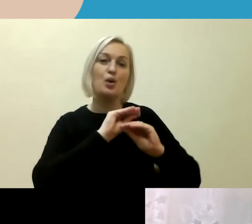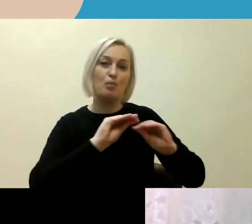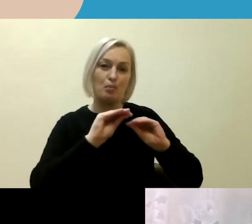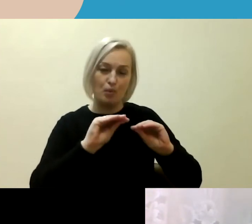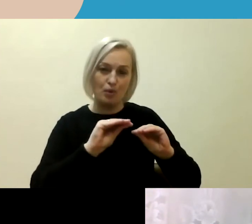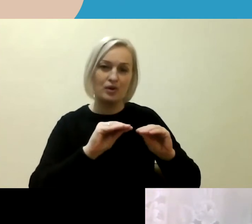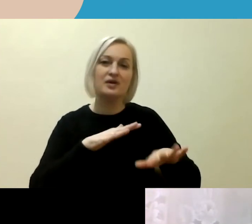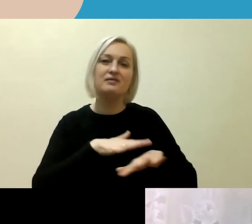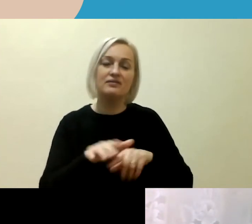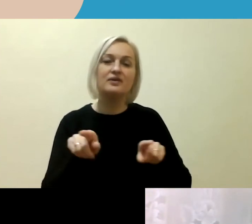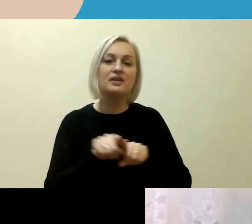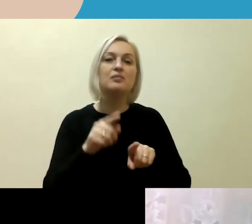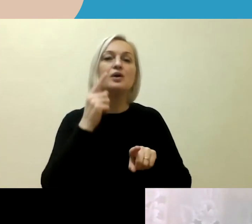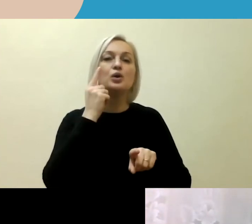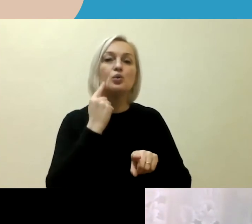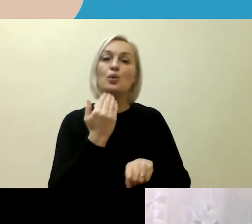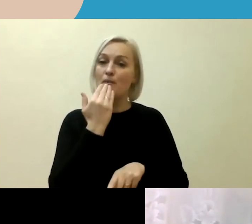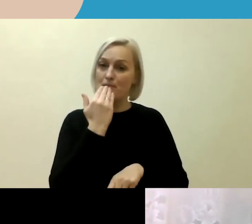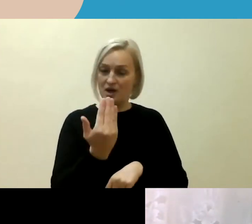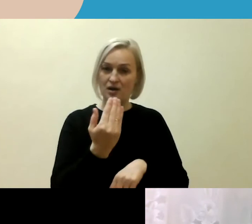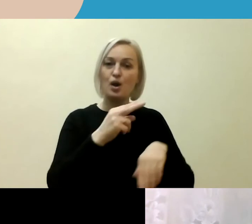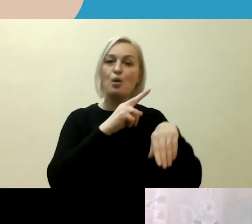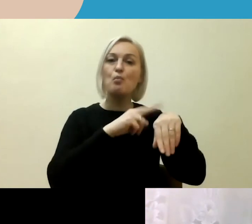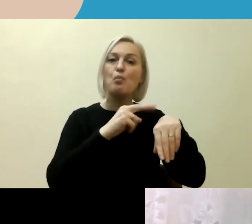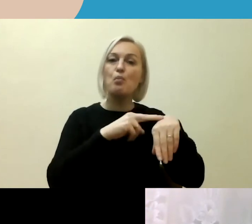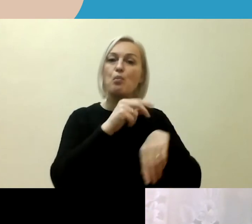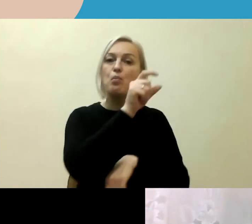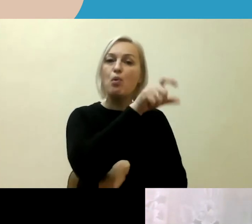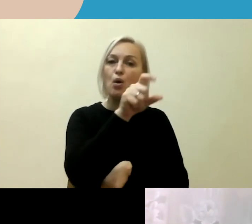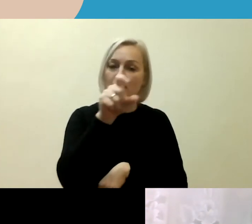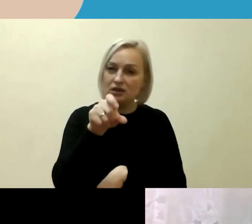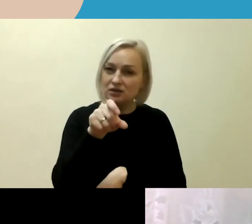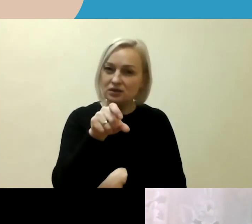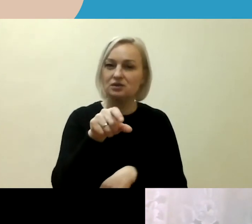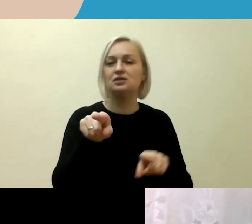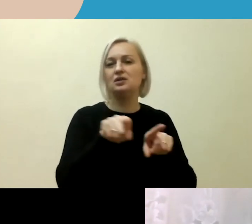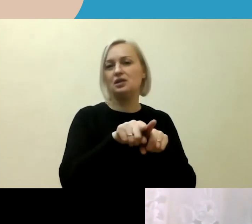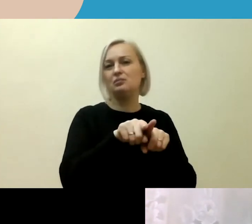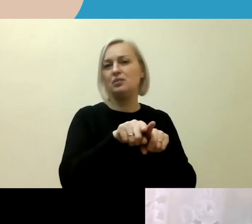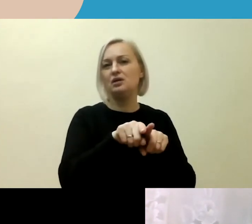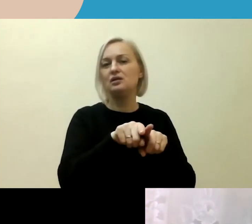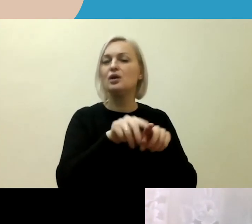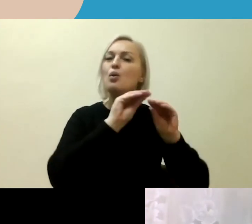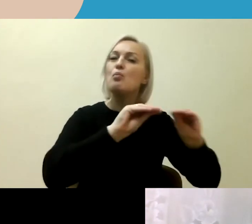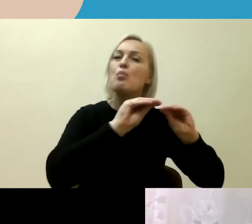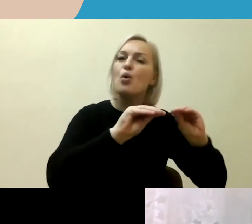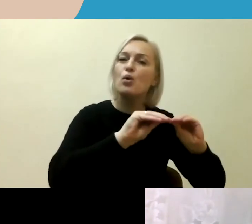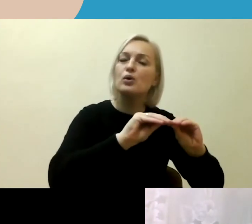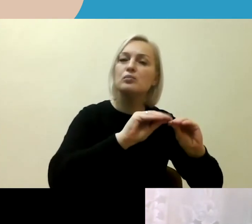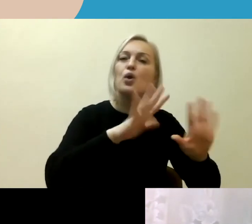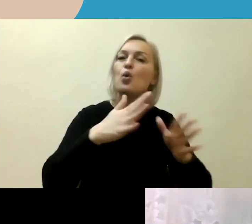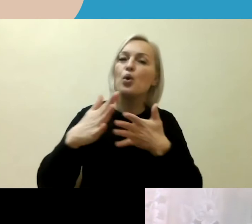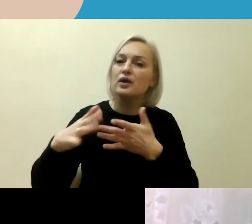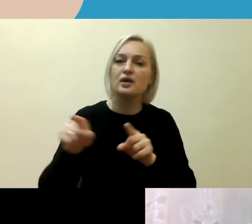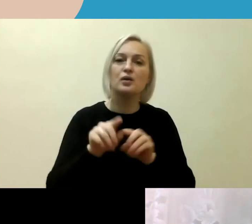pasitirauti, kurie pareigūnai, kokie pareigūnai yra mokome, ar tai visi, kas tam tikrą laikotarpį ir kokie konkrečiai mokymai. Jūs